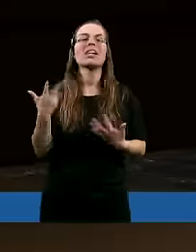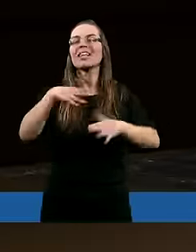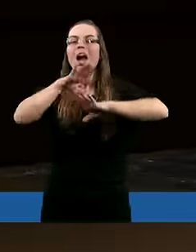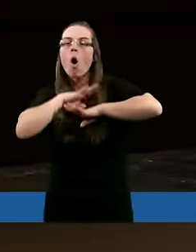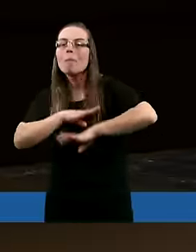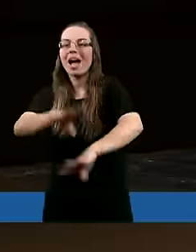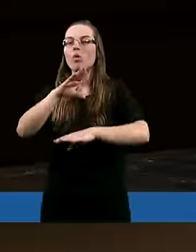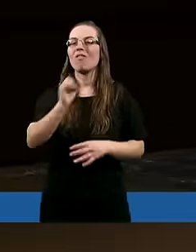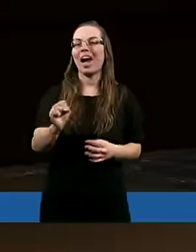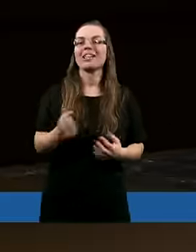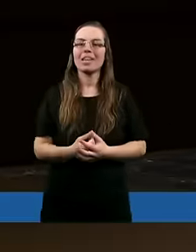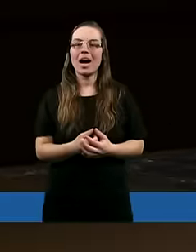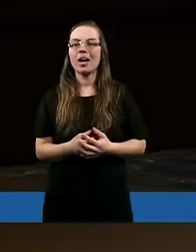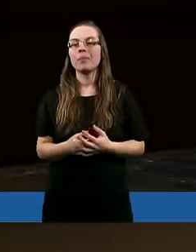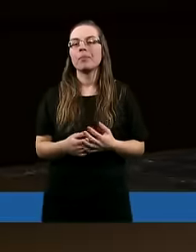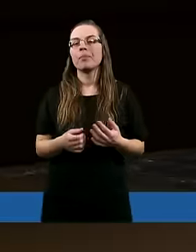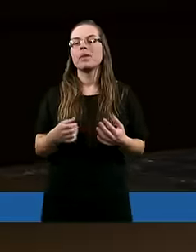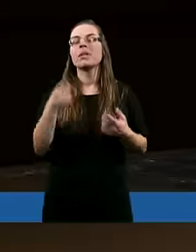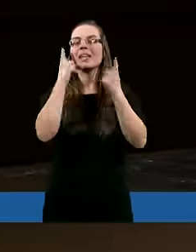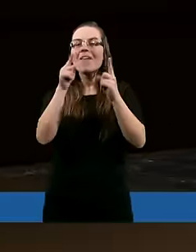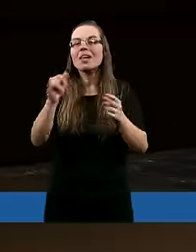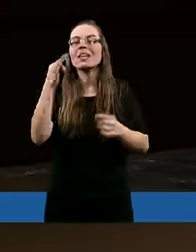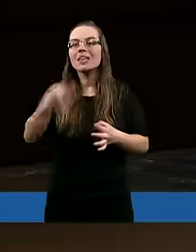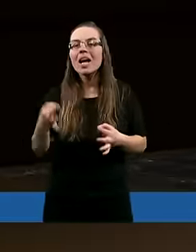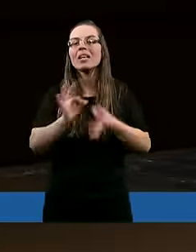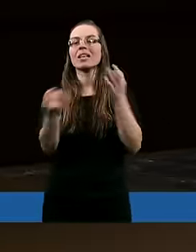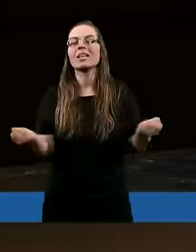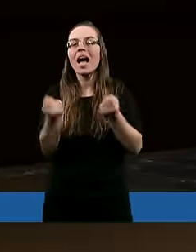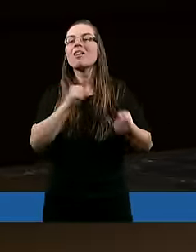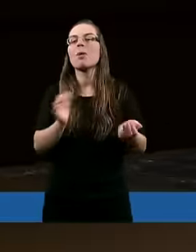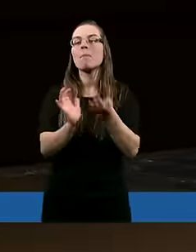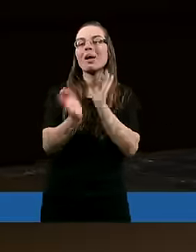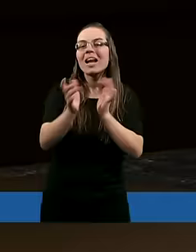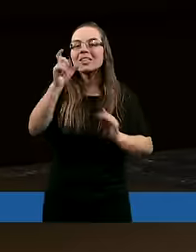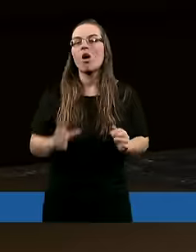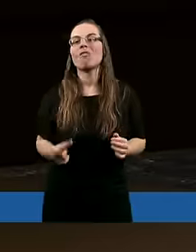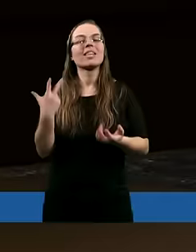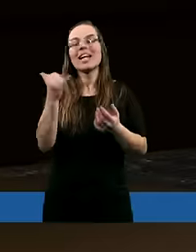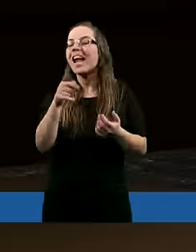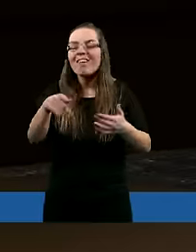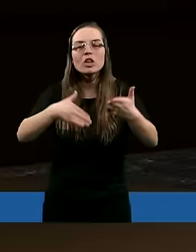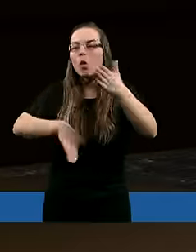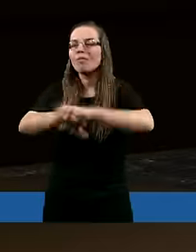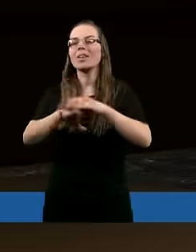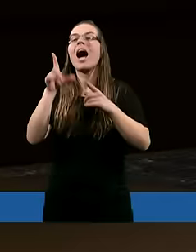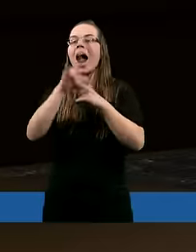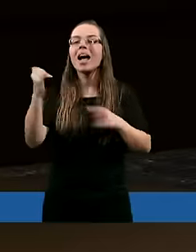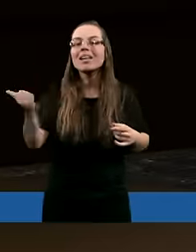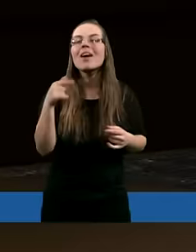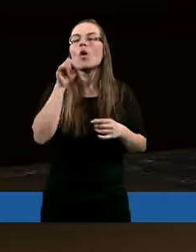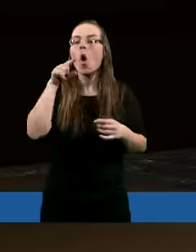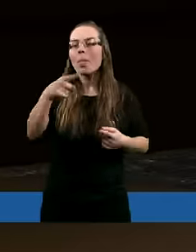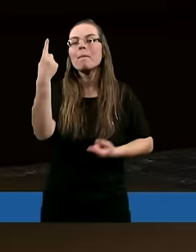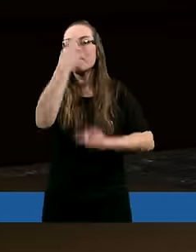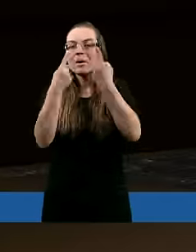nieopanowania. Zauważam teraz, gdy staram się pielęgnować. Nie zawsze to wychodzi, ale zawsze o